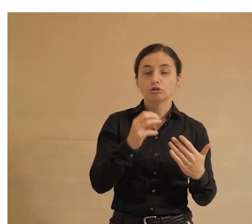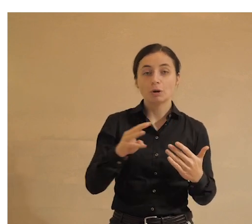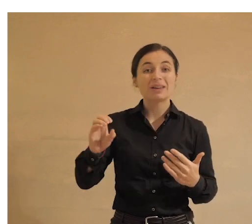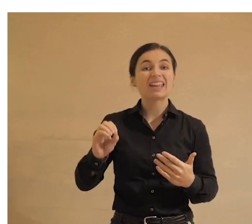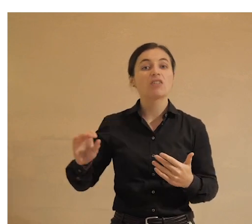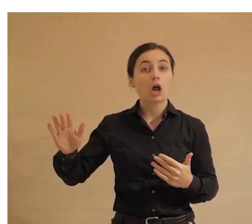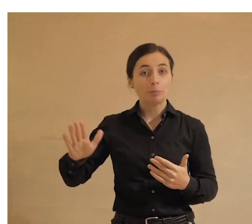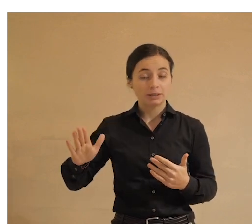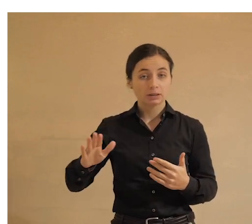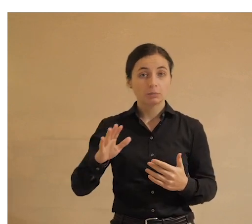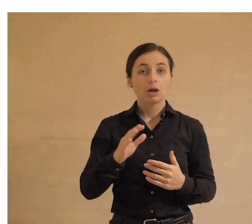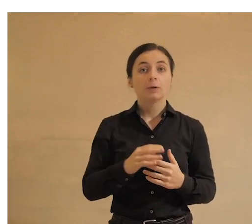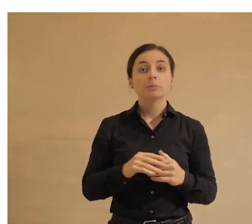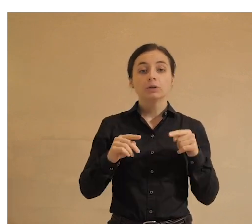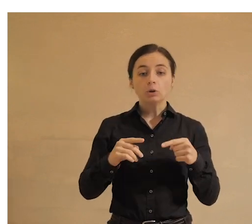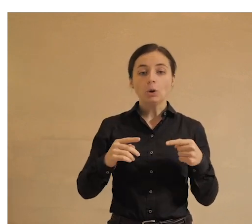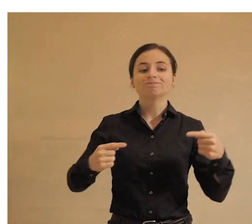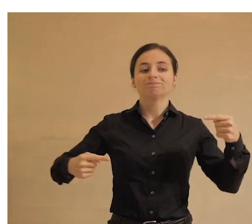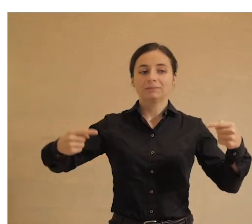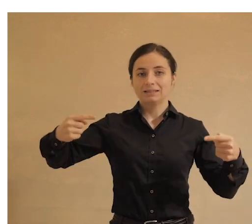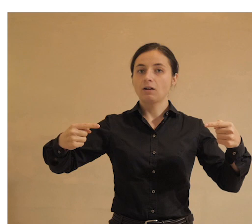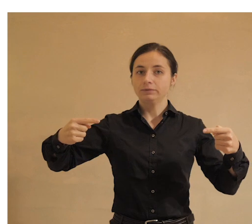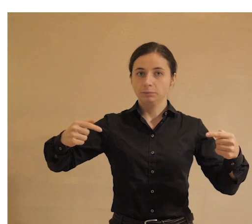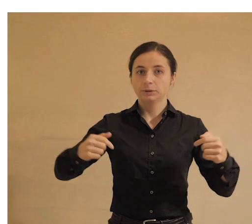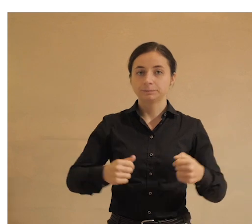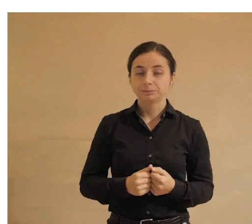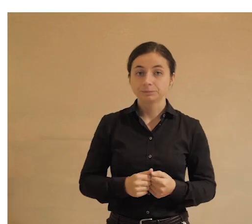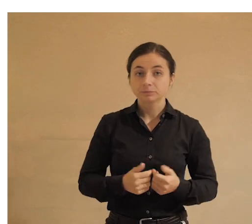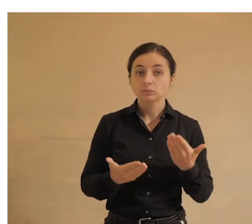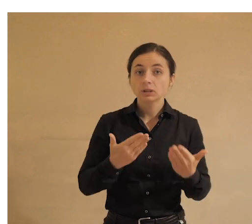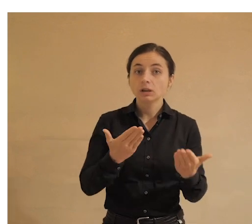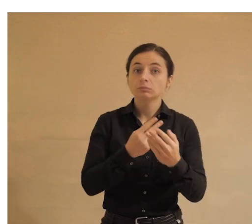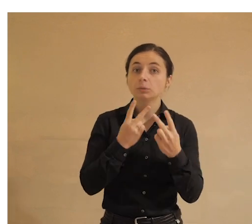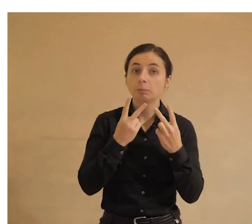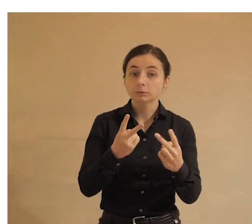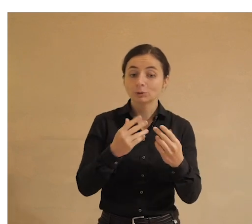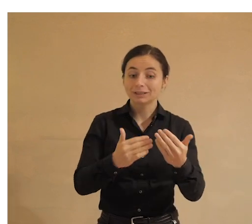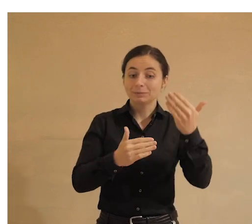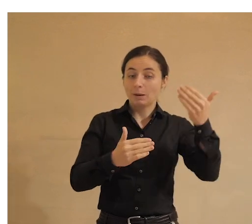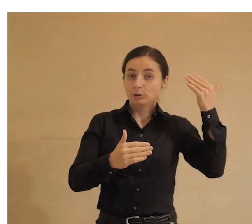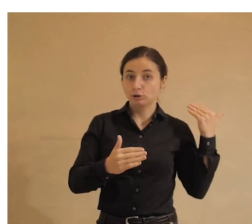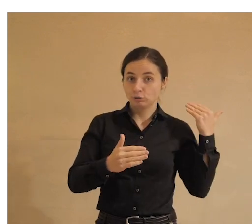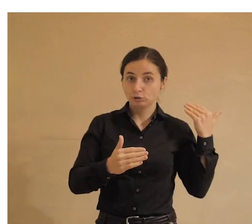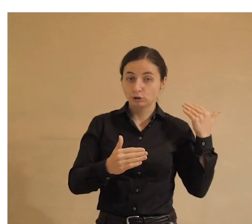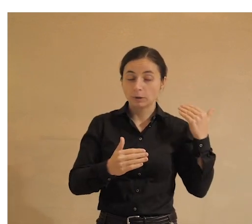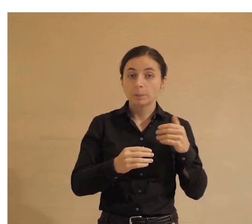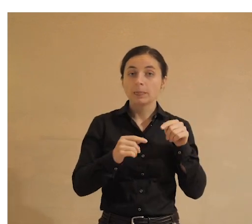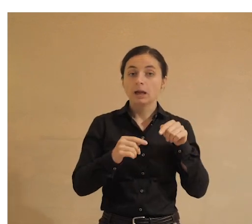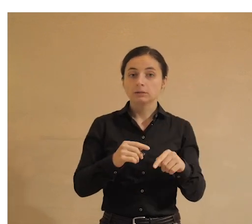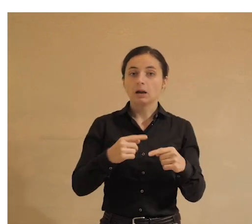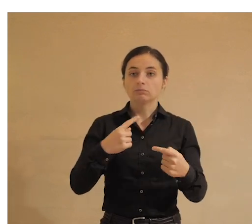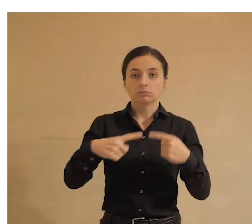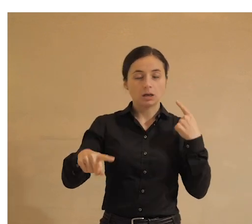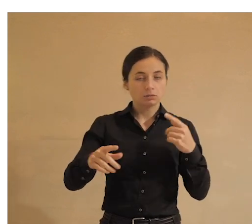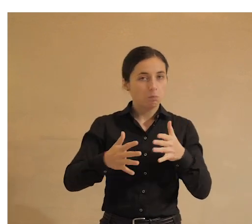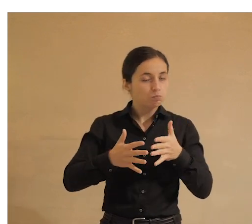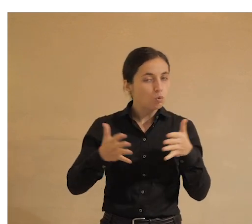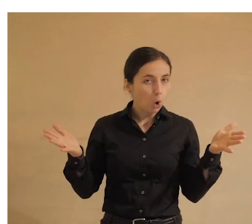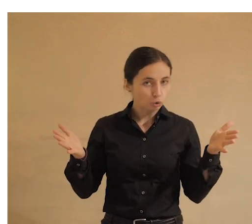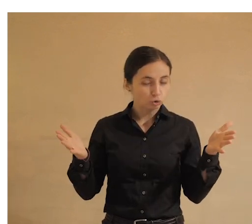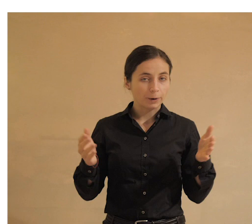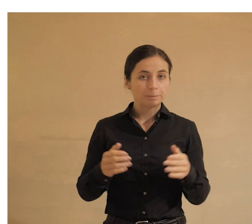в Европейском Союзе, но эти цифры сравнимые. Если мы посмотрим на предыдущий набор данных, то там разница больше.